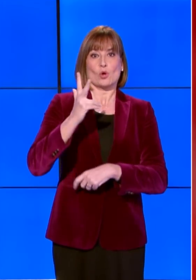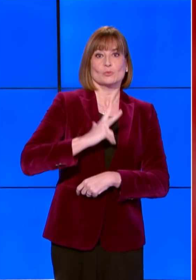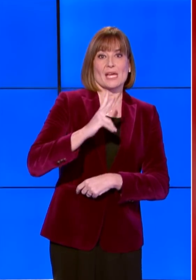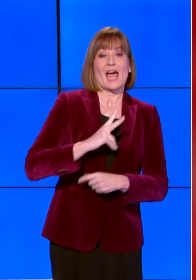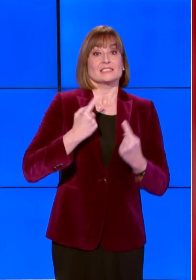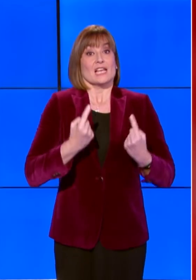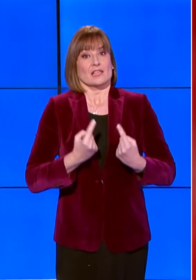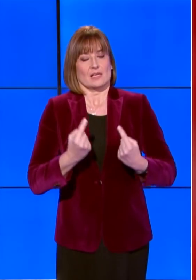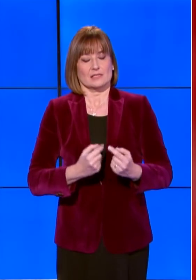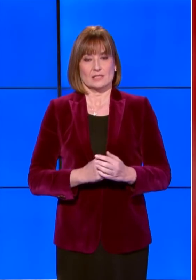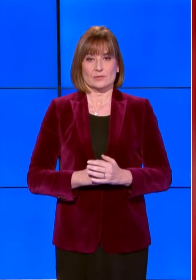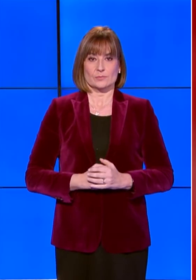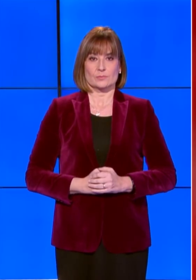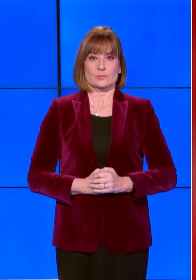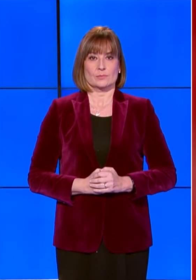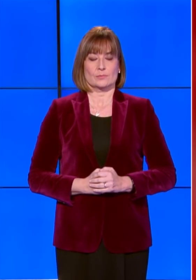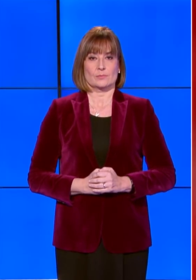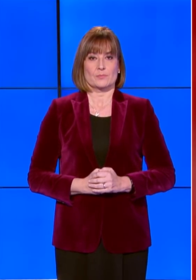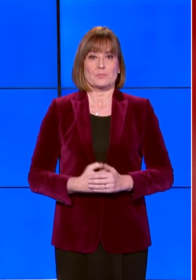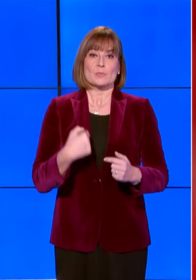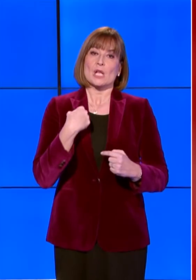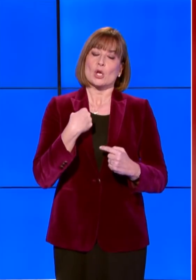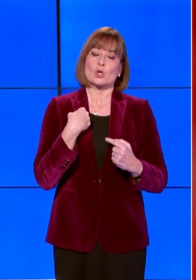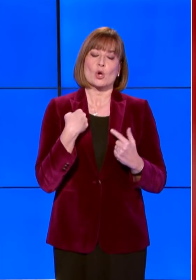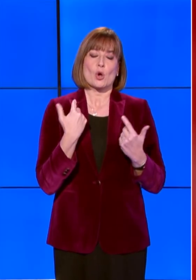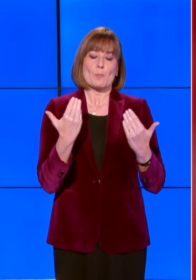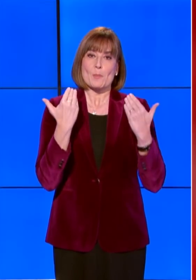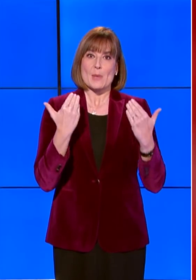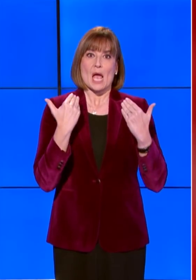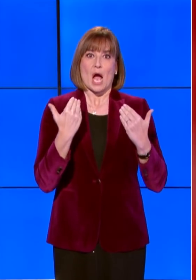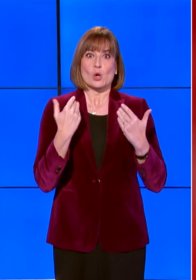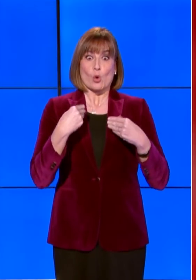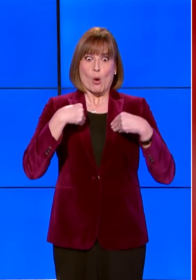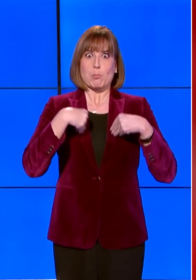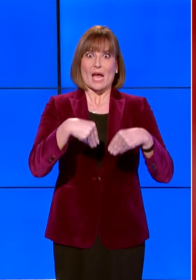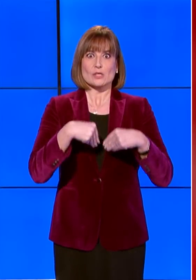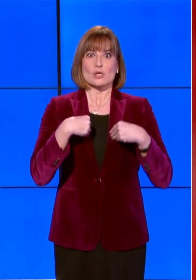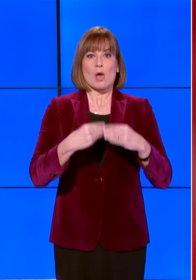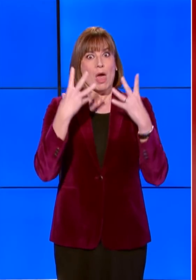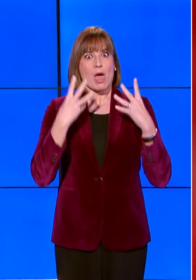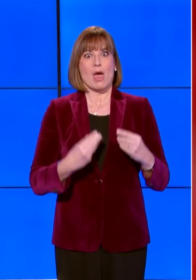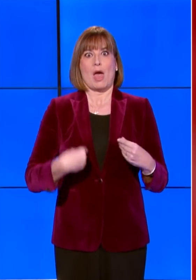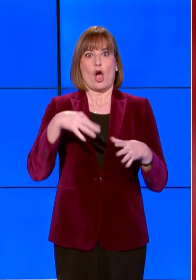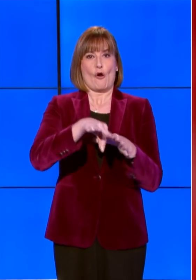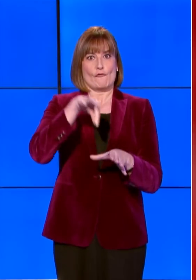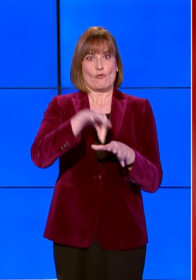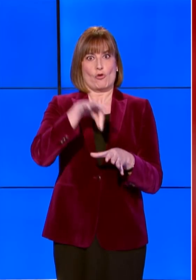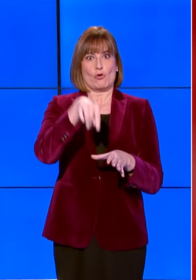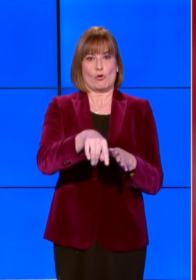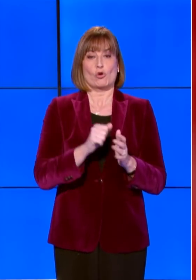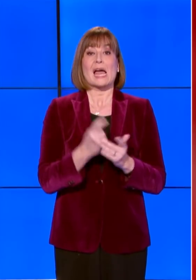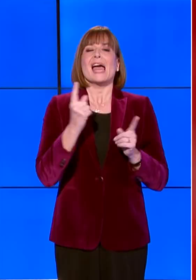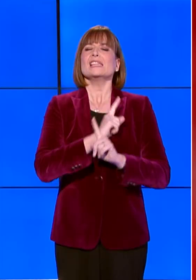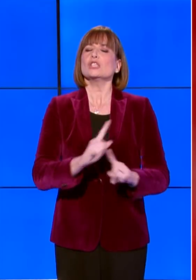nostre attese. Mi auguro un'ampia partecipazione al voto e che nessuno rinunzi al